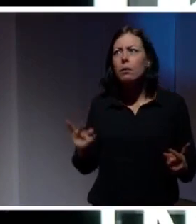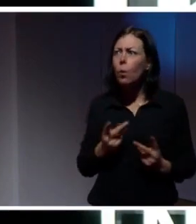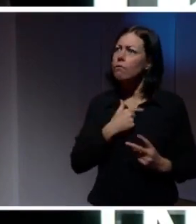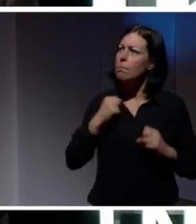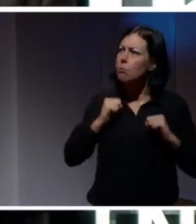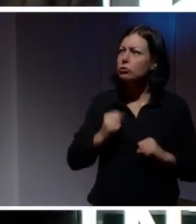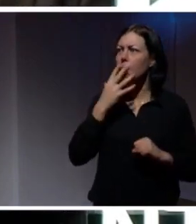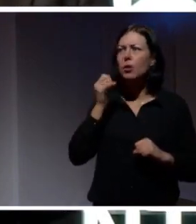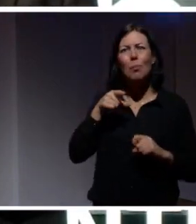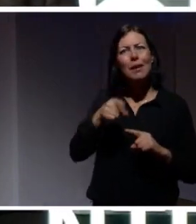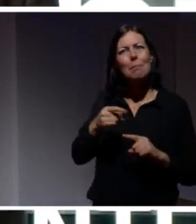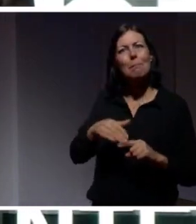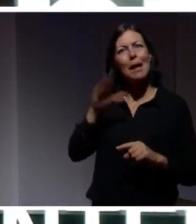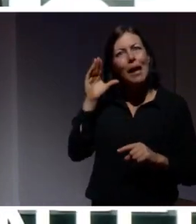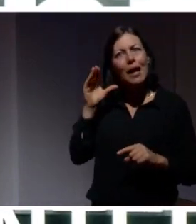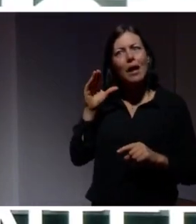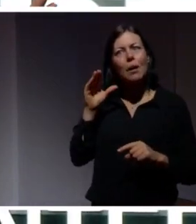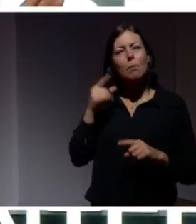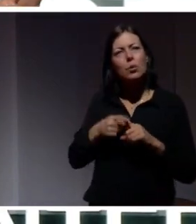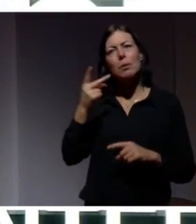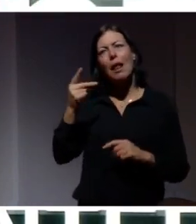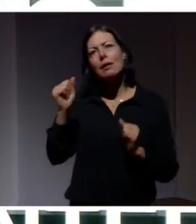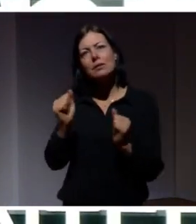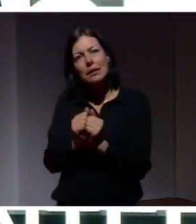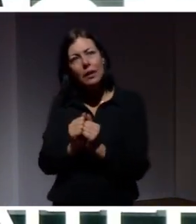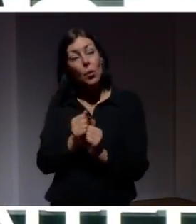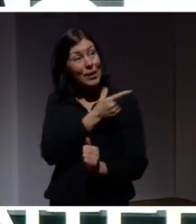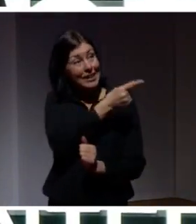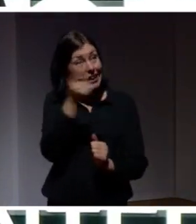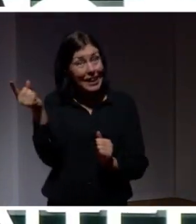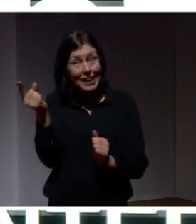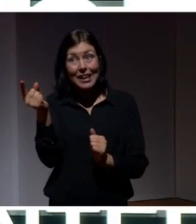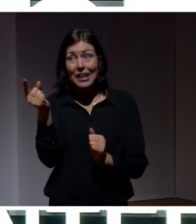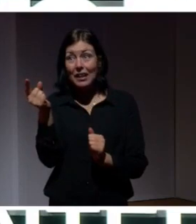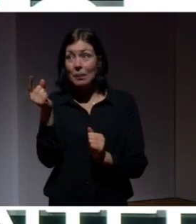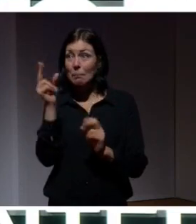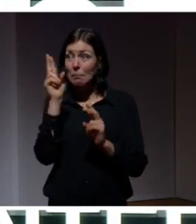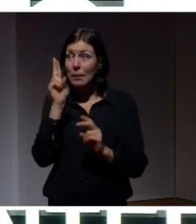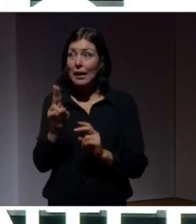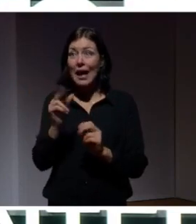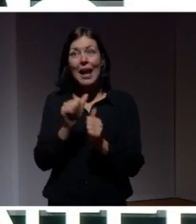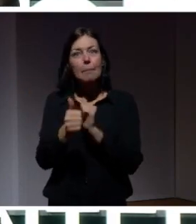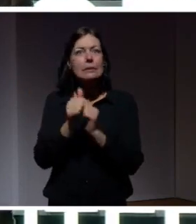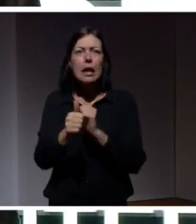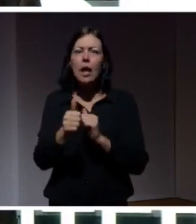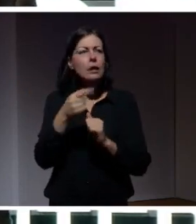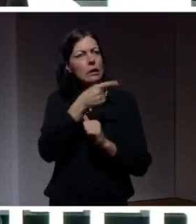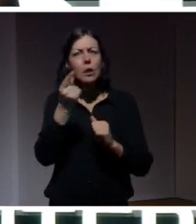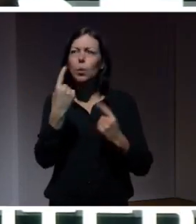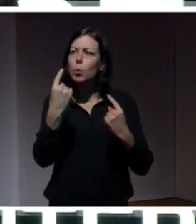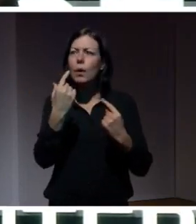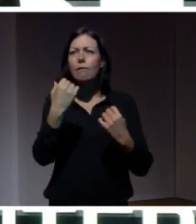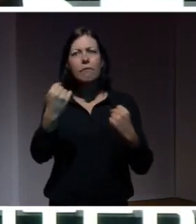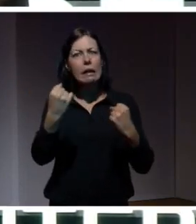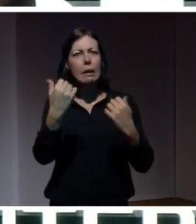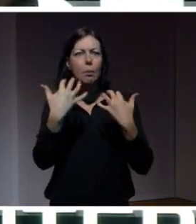framförallt på ett annat sätt. Och för mig så representerar ni en otroligt viktig publik för att föra den dialogen